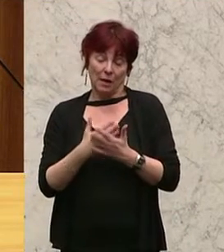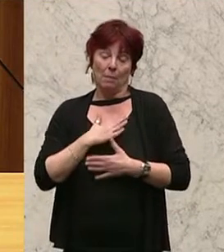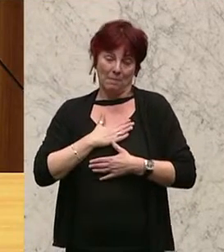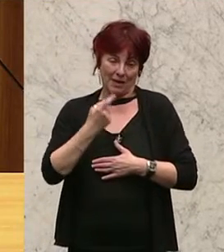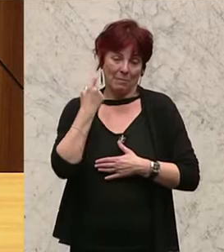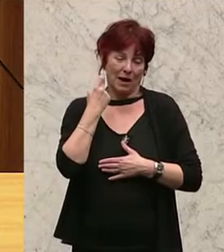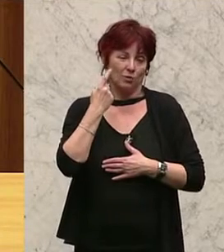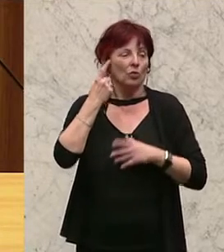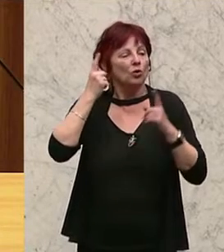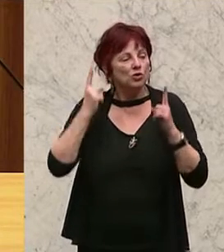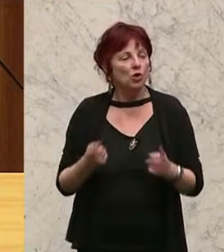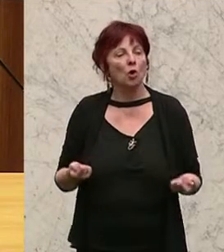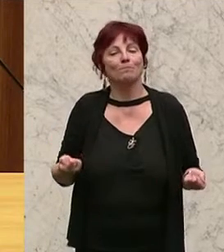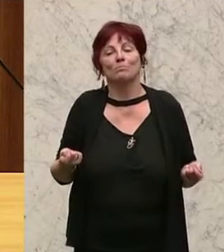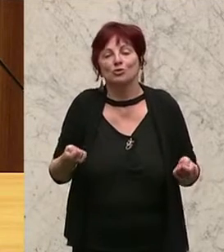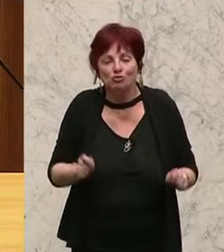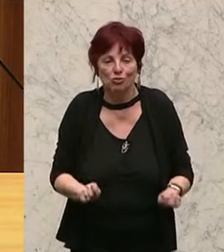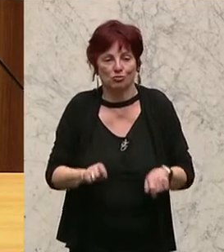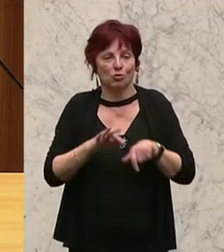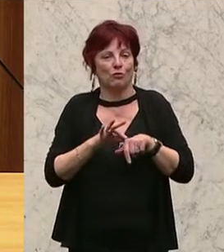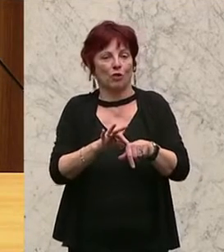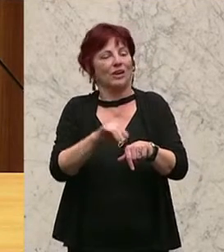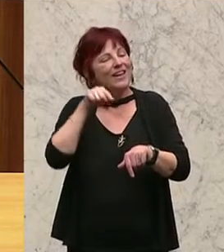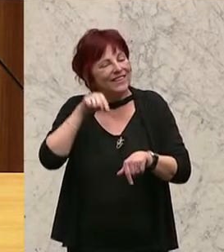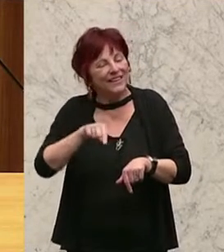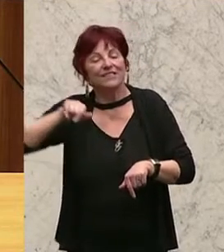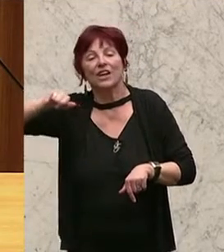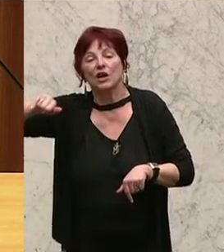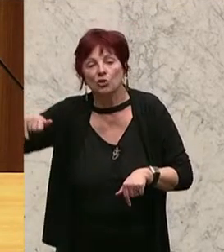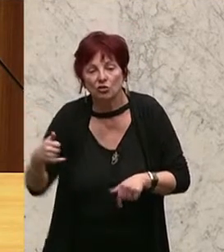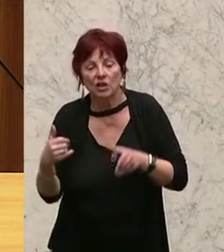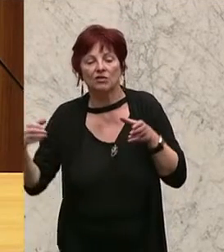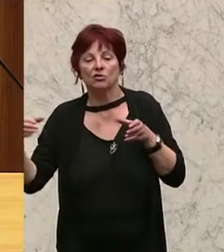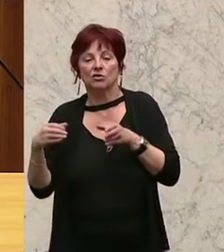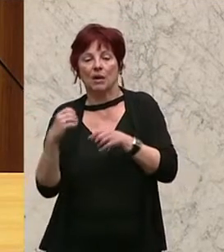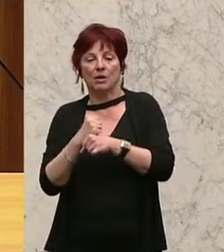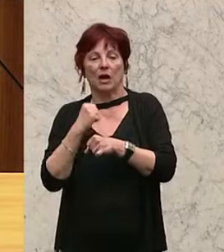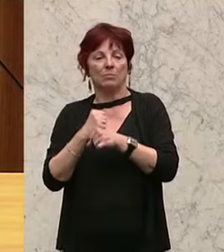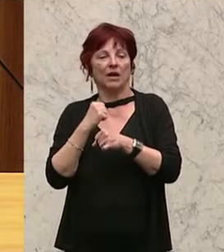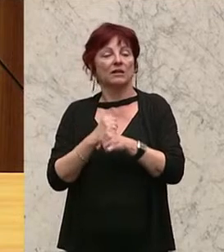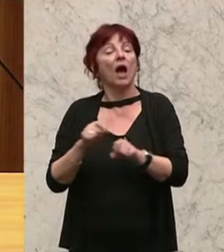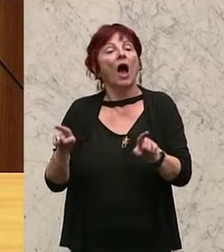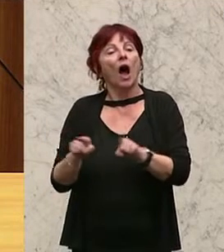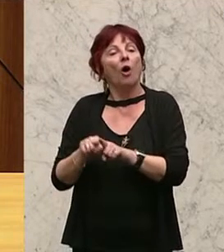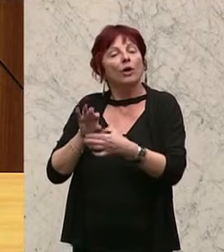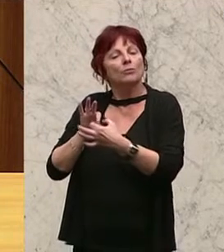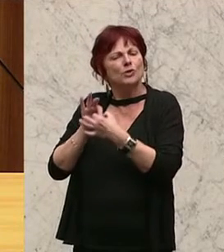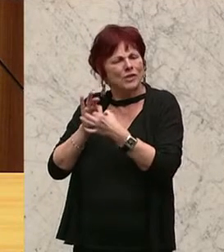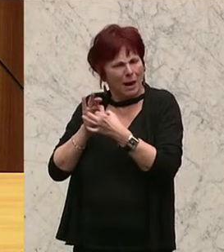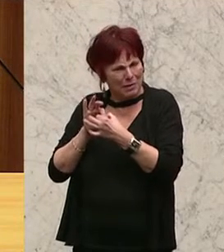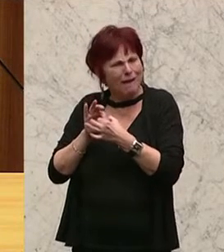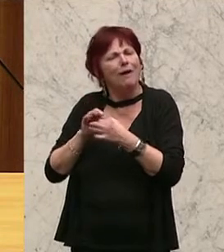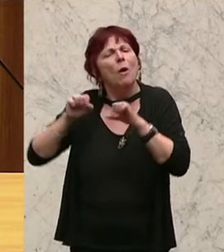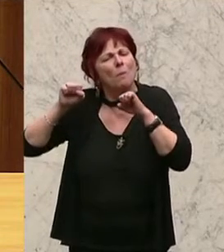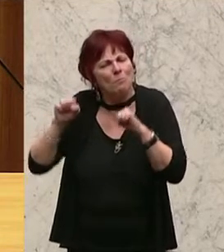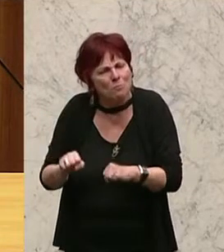notwendig, dass wir hier einen Beschluss fassen, der sich eben mit dieser justiziellen Zusammenarbeit auch im Hinblick auf einen möglichen Beitritt der Türkei befasst.